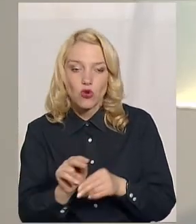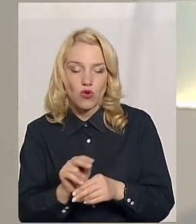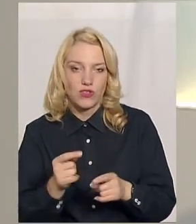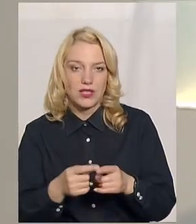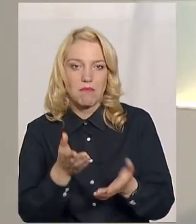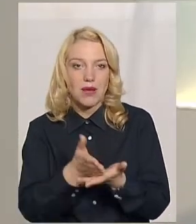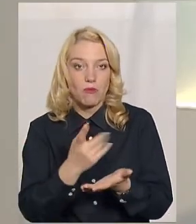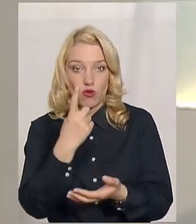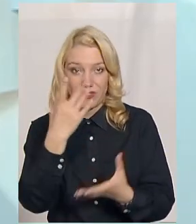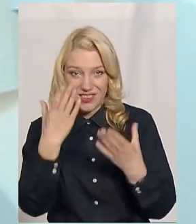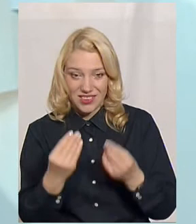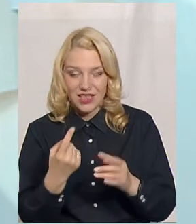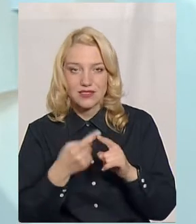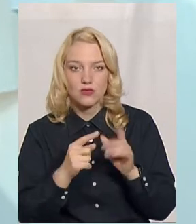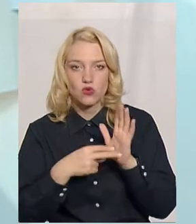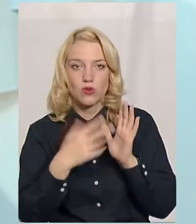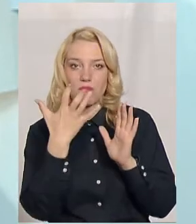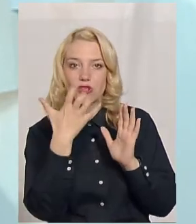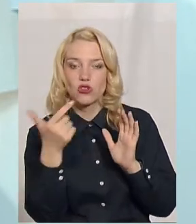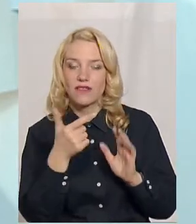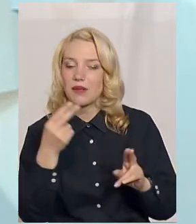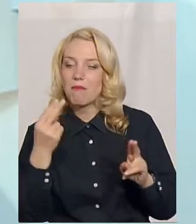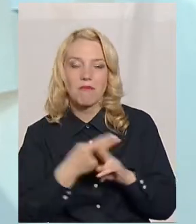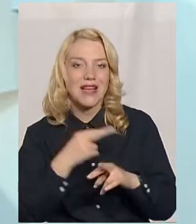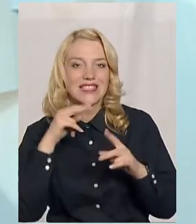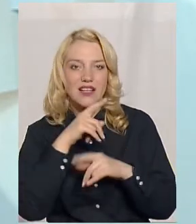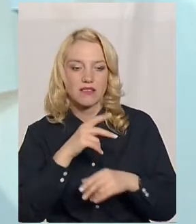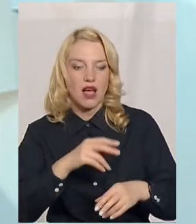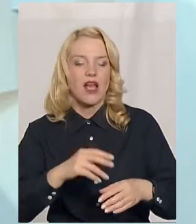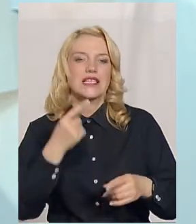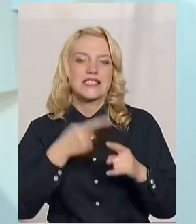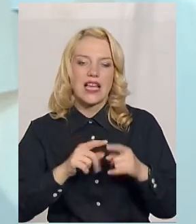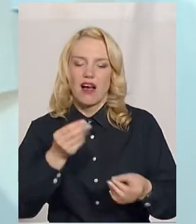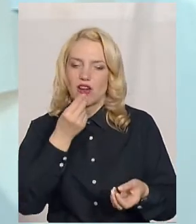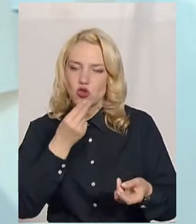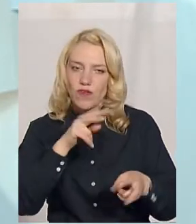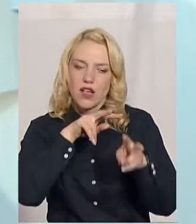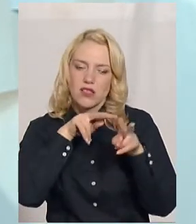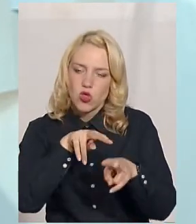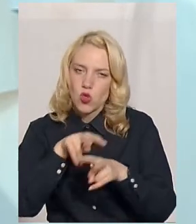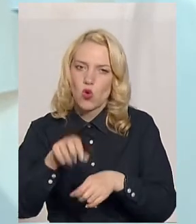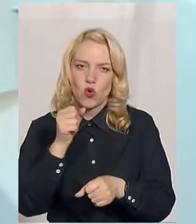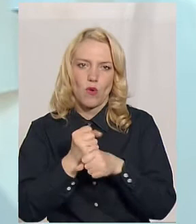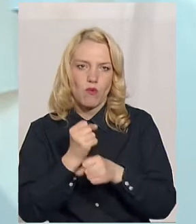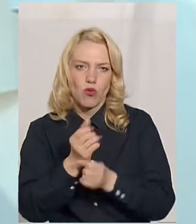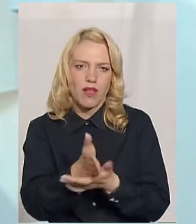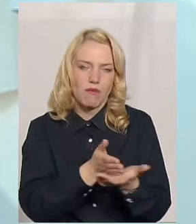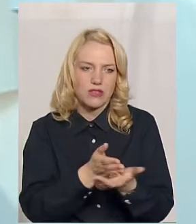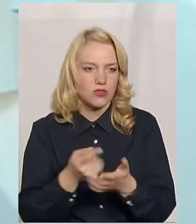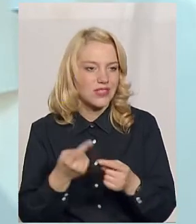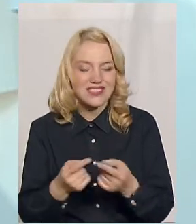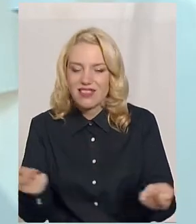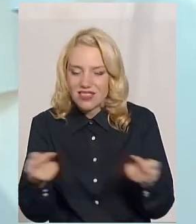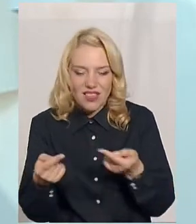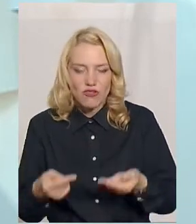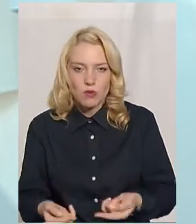Перебування день 500 гривень. Без ліків. Це харчування, догляд, робота персоналу. У нас невідповідні ціни до витрат.